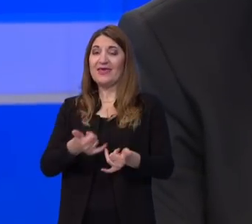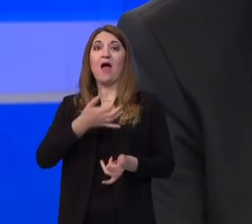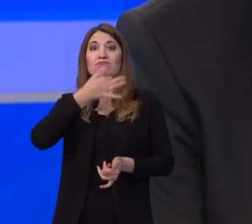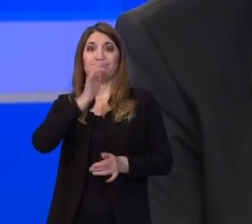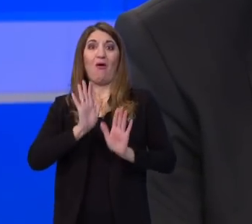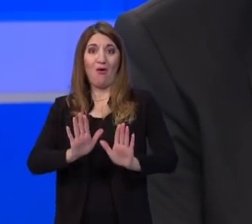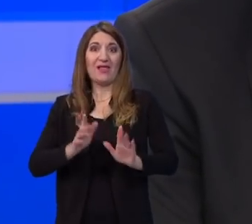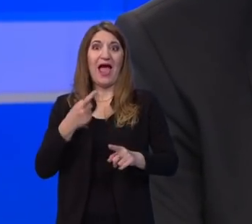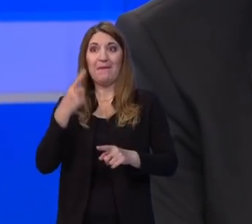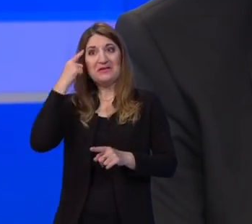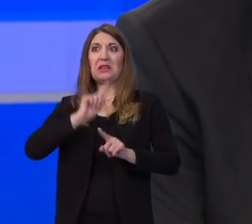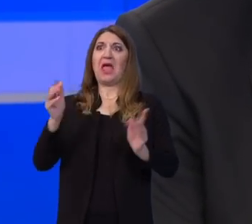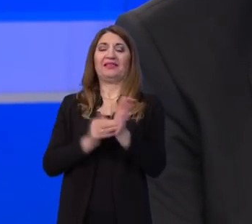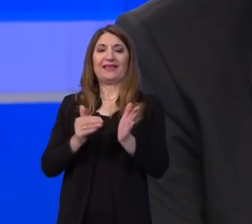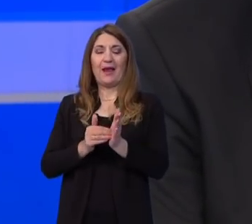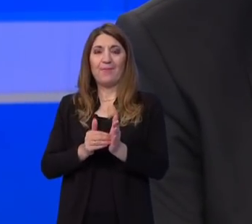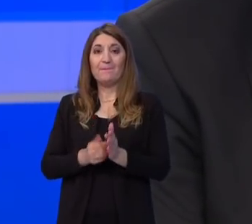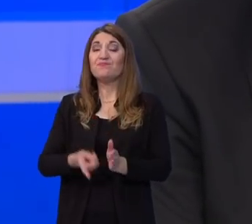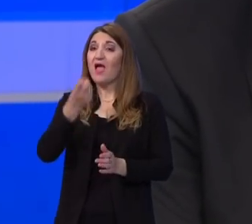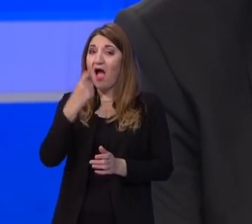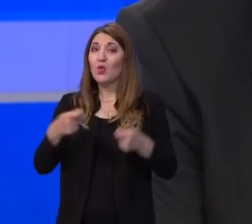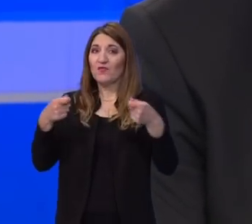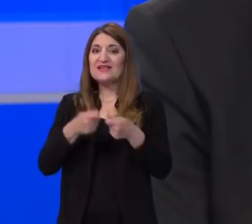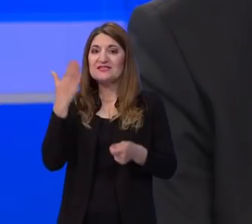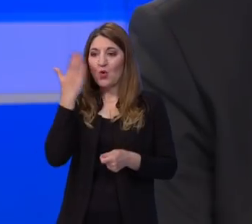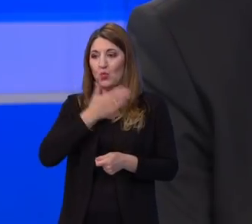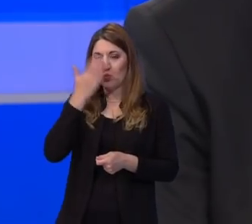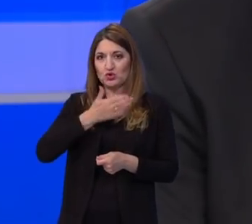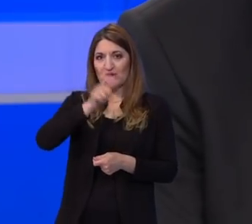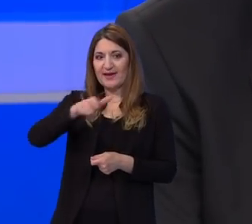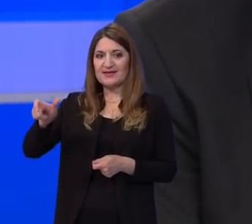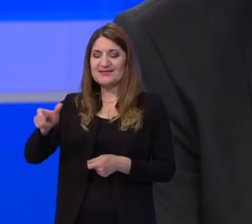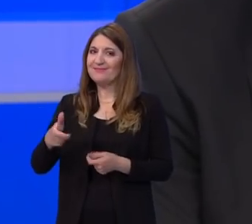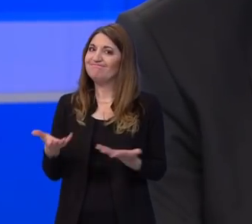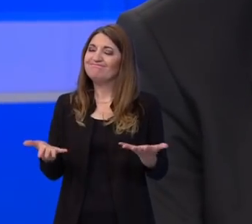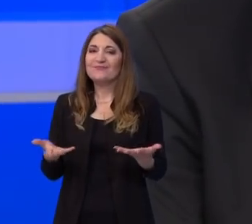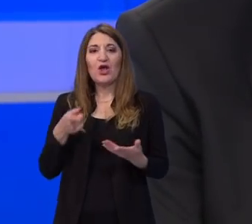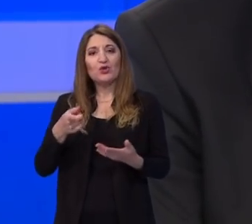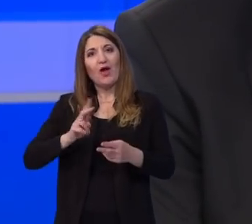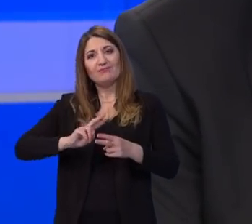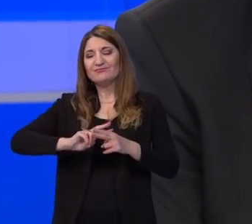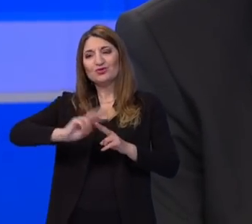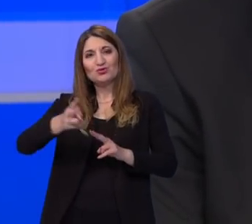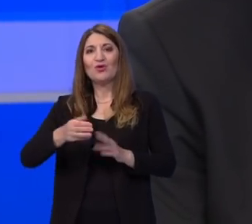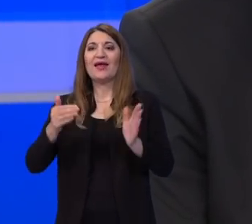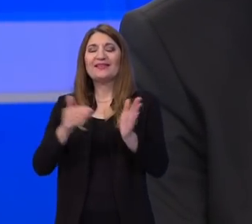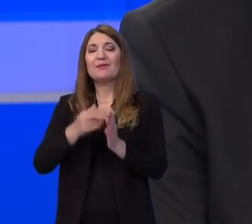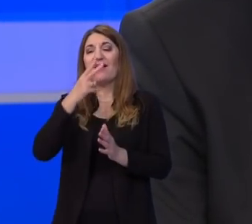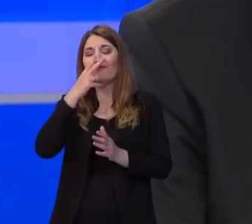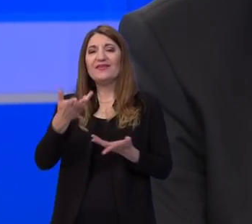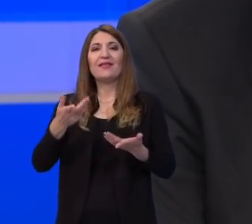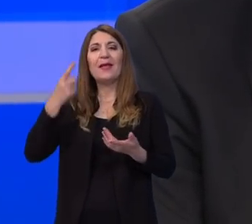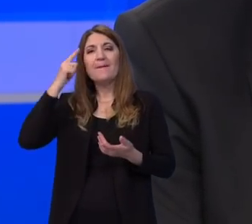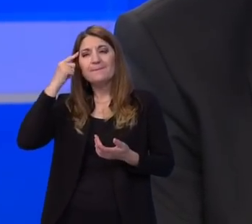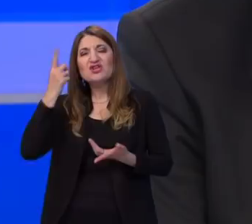Međutim, kad govorimo o učenicima, onda se ne može samo tako pristupiti. Treba sačekati evaluacije i